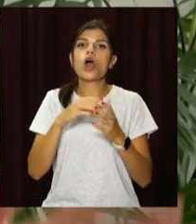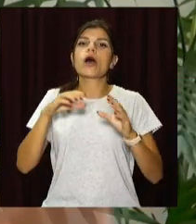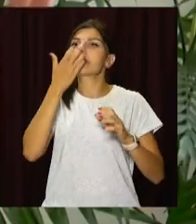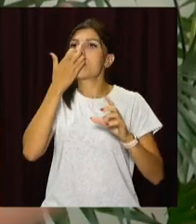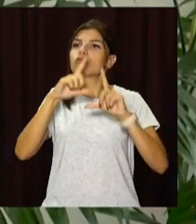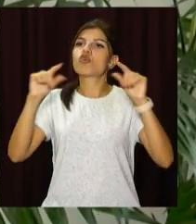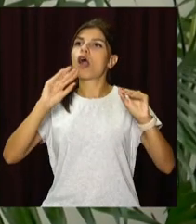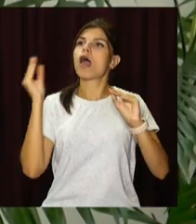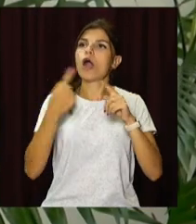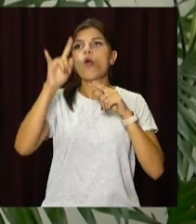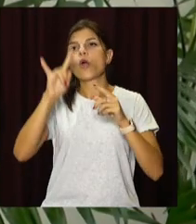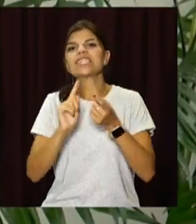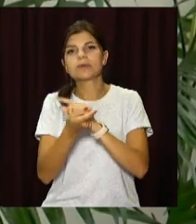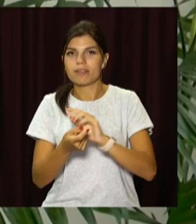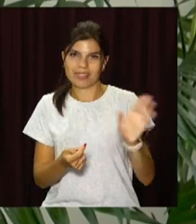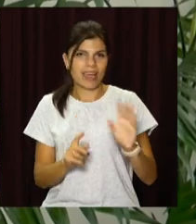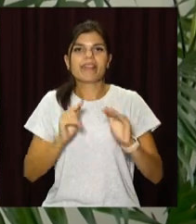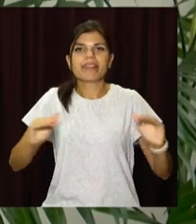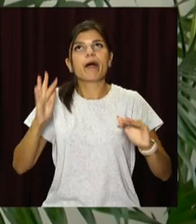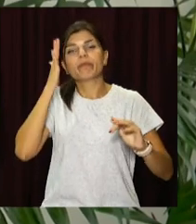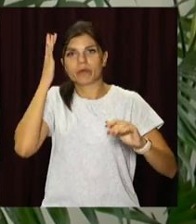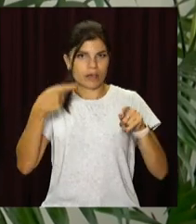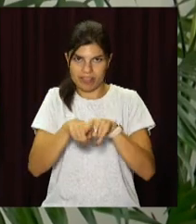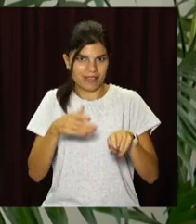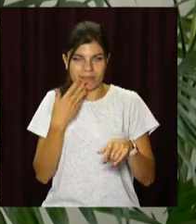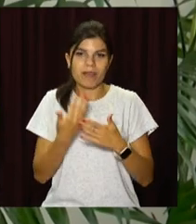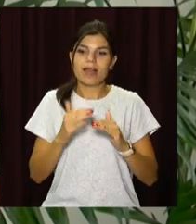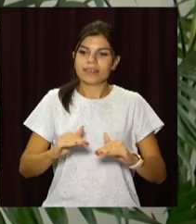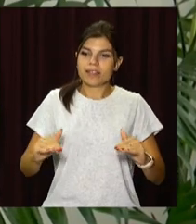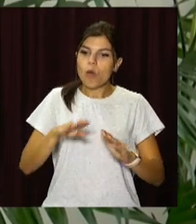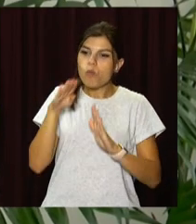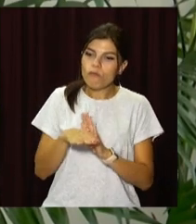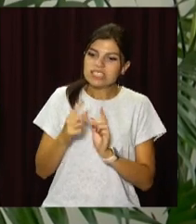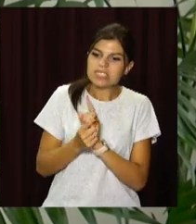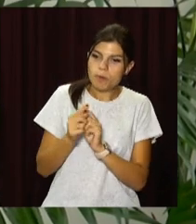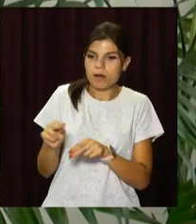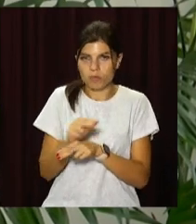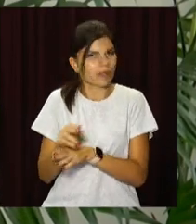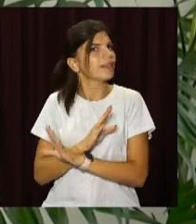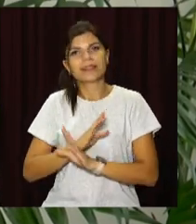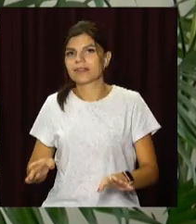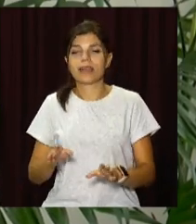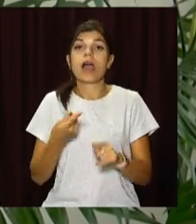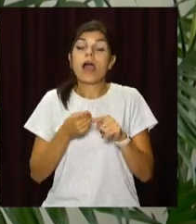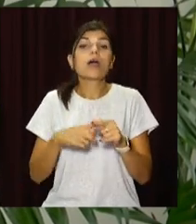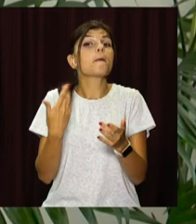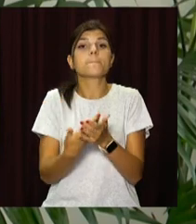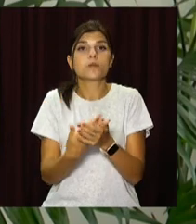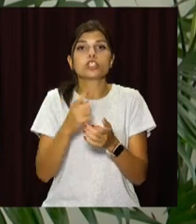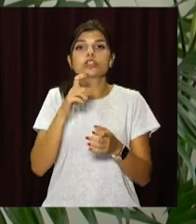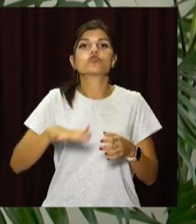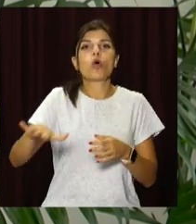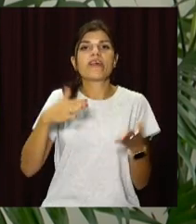школи, або заміна вікон, або дах, або підвал. Це те, що опосередковано. Це можуть бути там зони